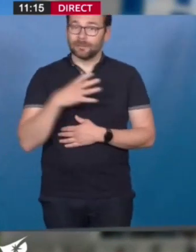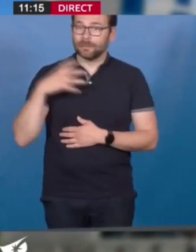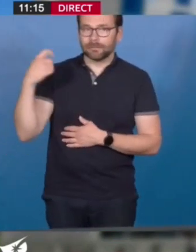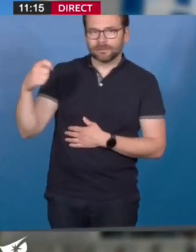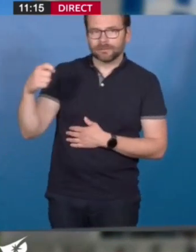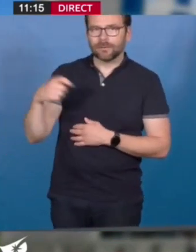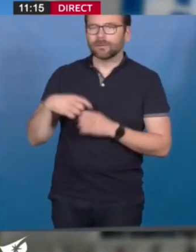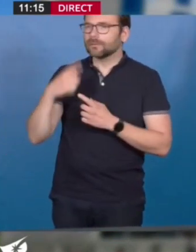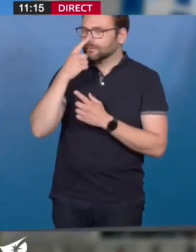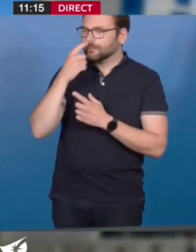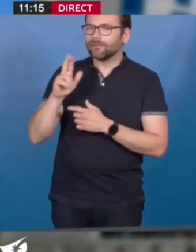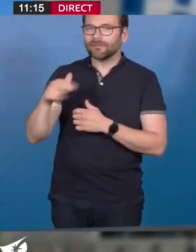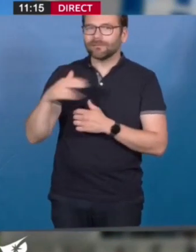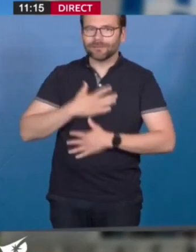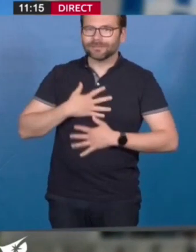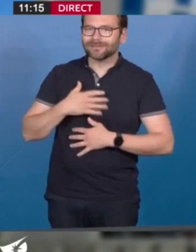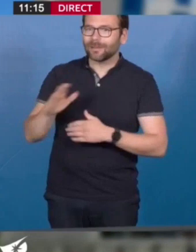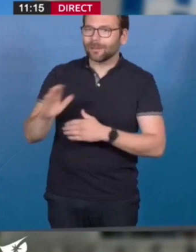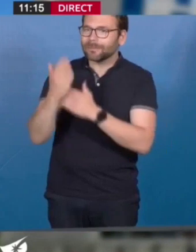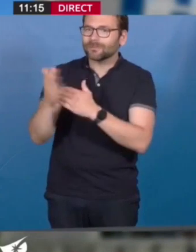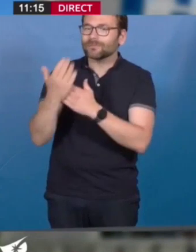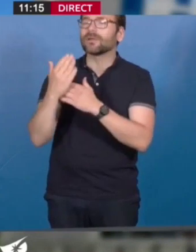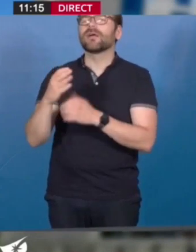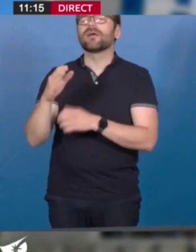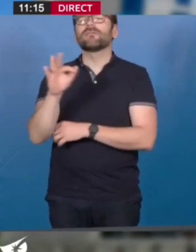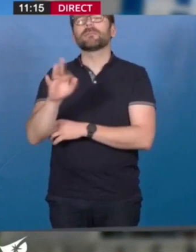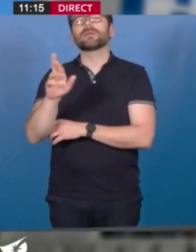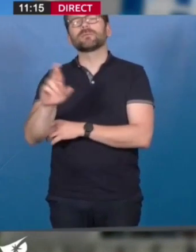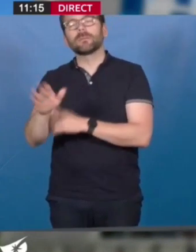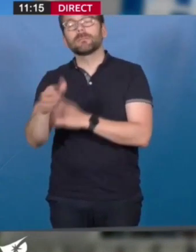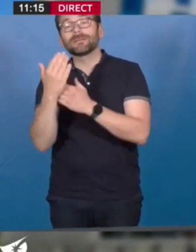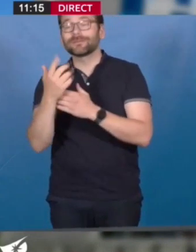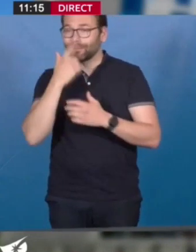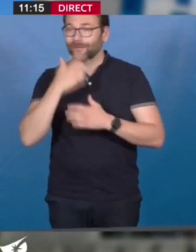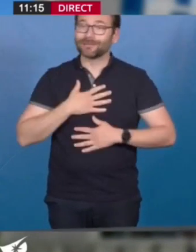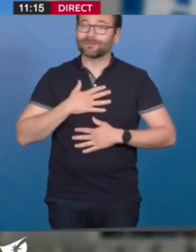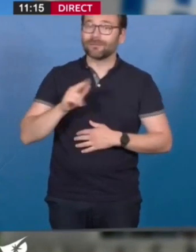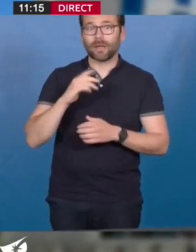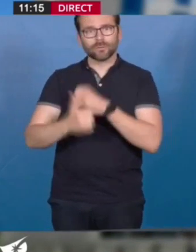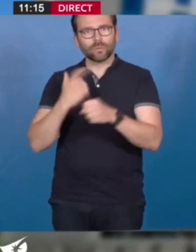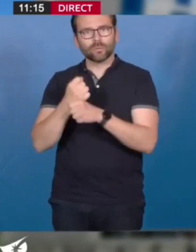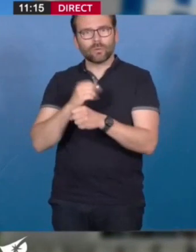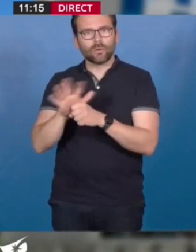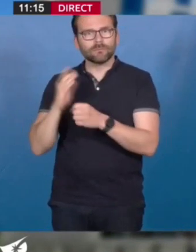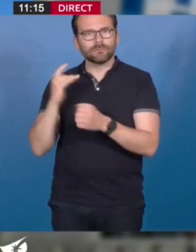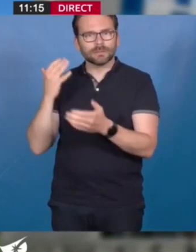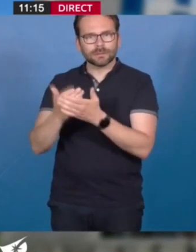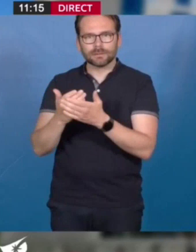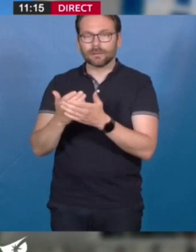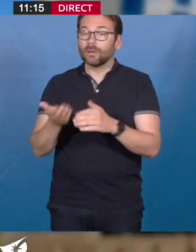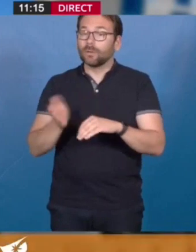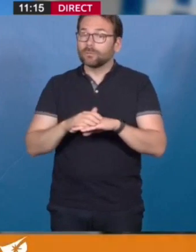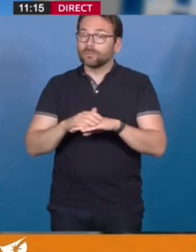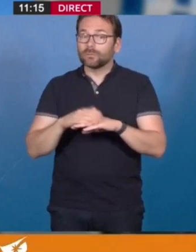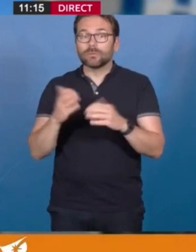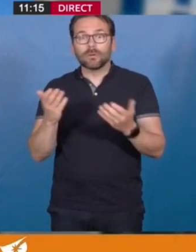présentation qui nous a été faite par Fabrice Roussel. Après deux années de Covid, le retour dans